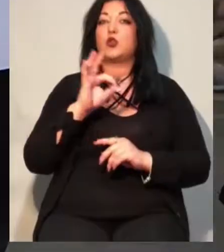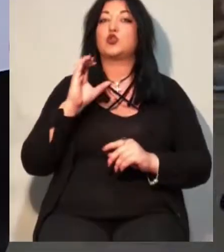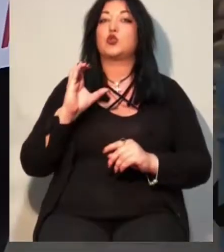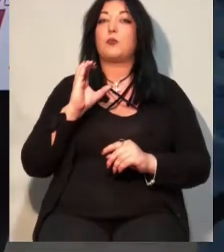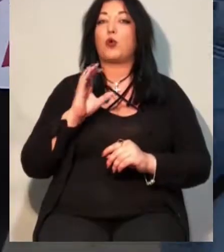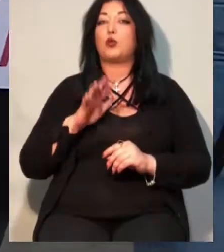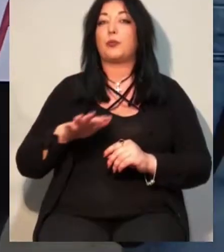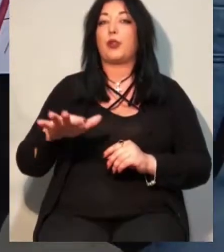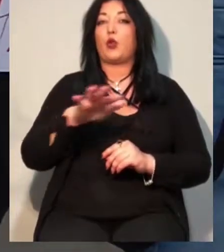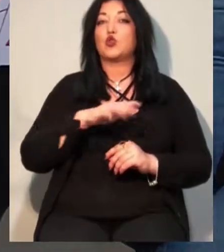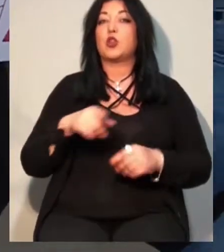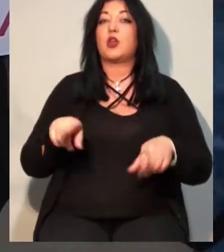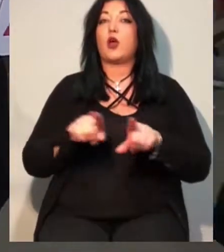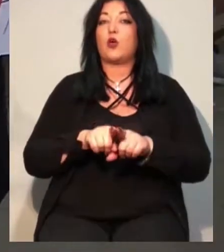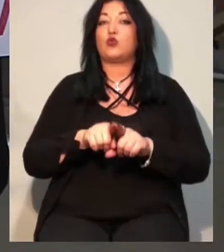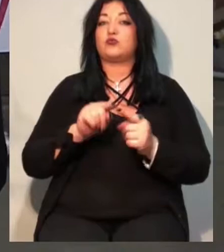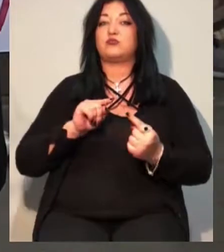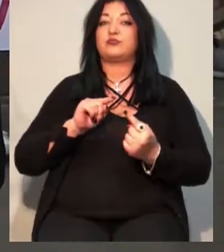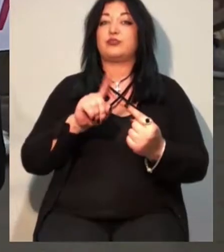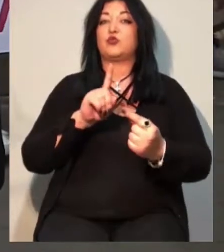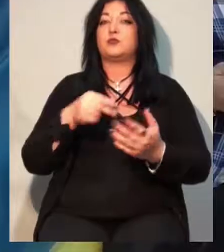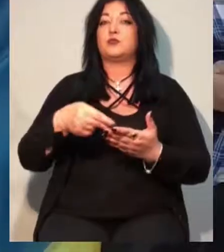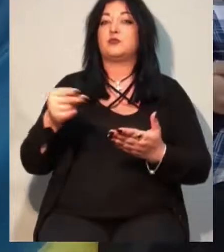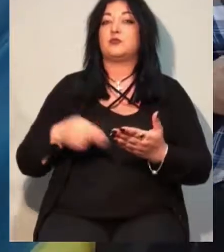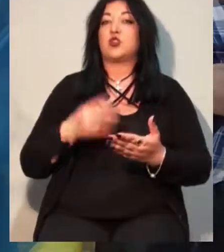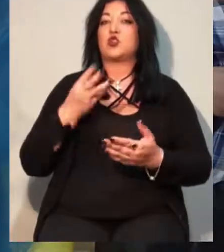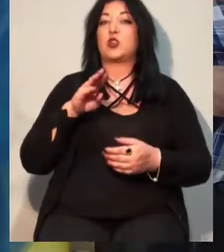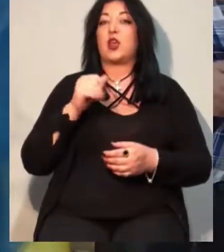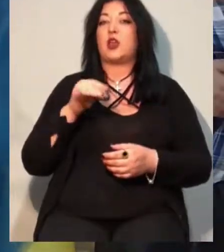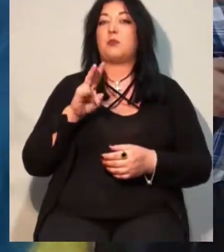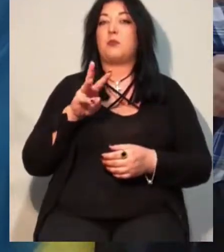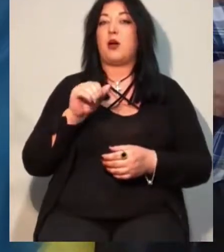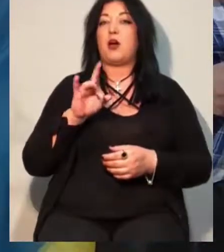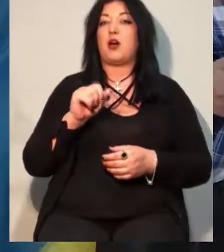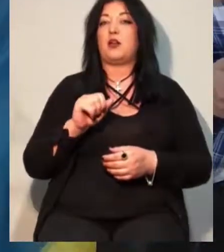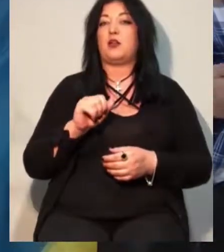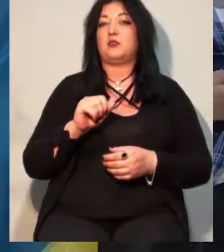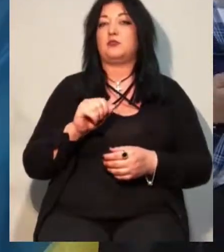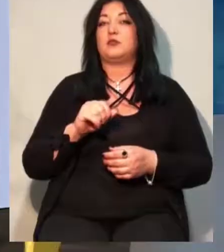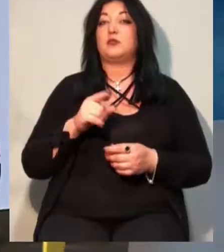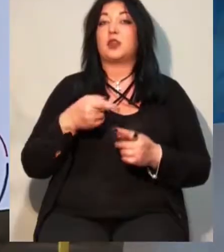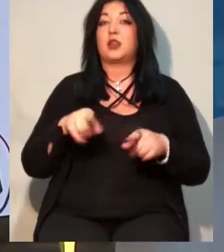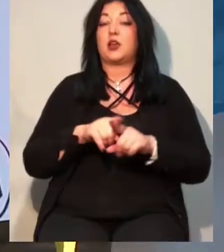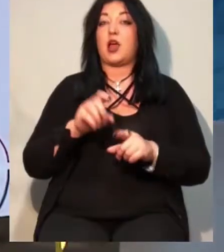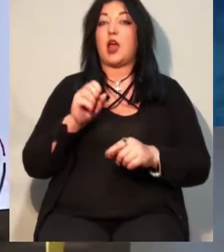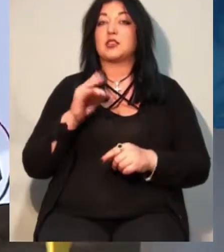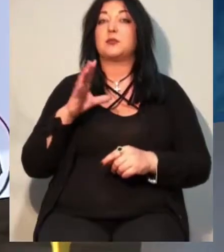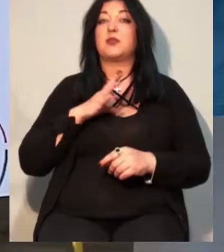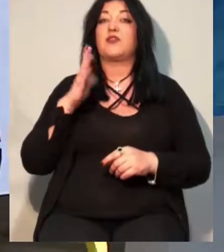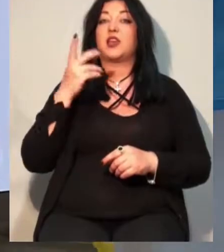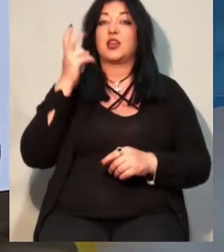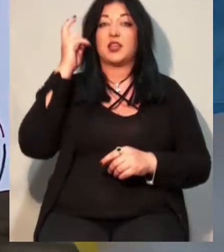також протестували щодо підписання формули Штайнмаєра. Подібні акції провели в Києві, Львові та Харкові.